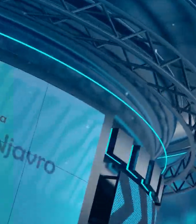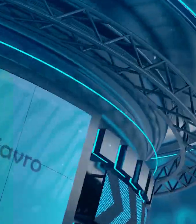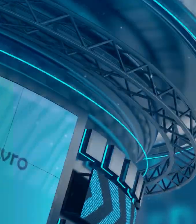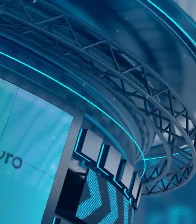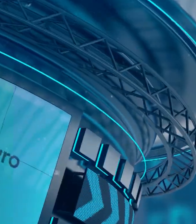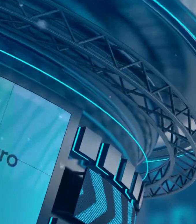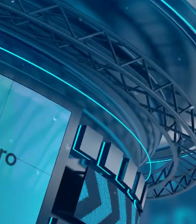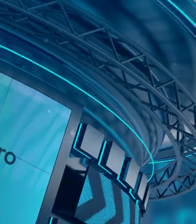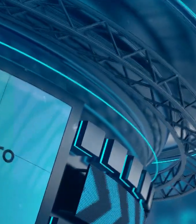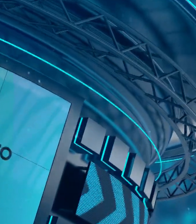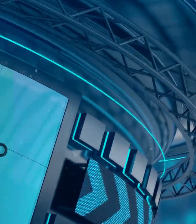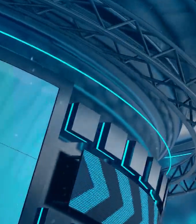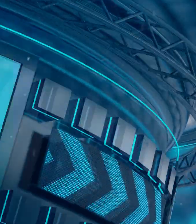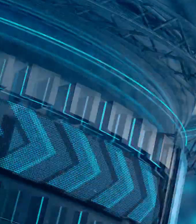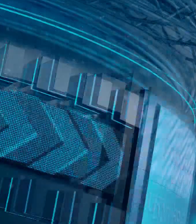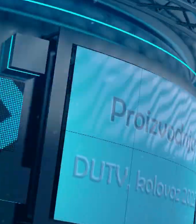muzyka